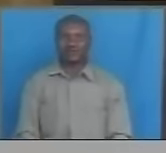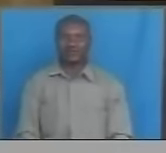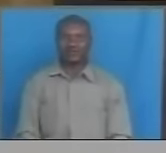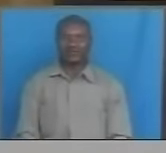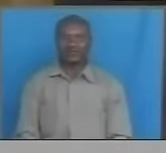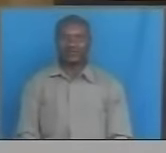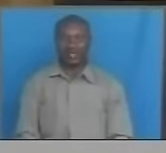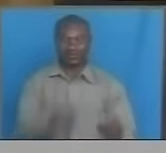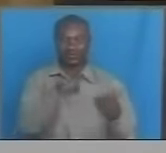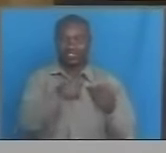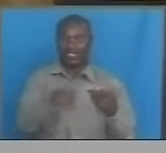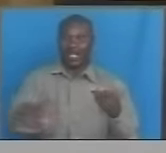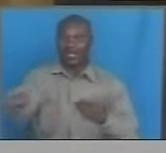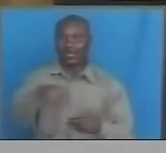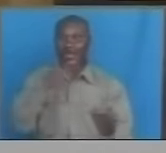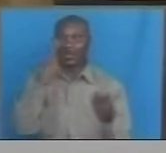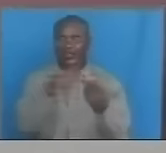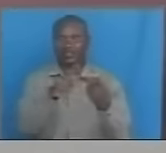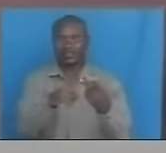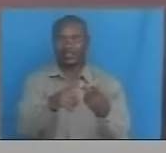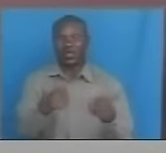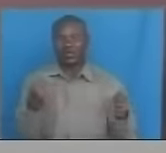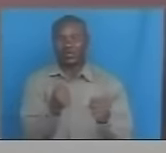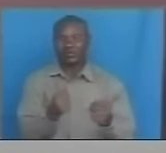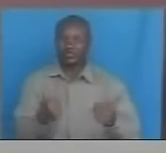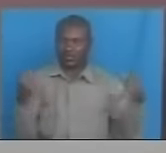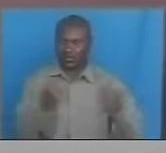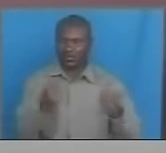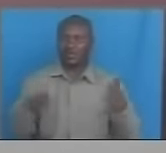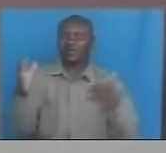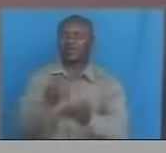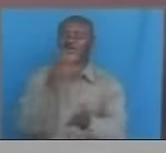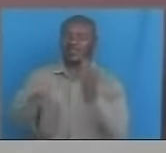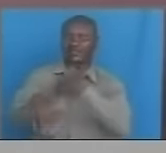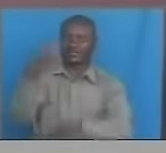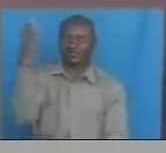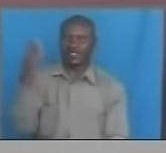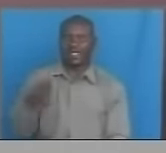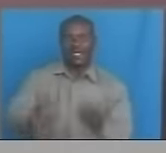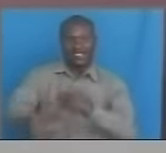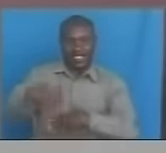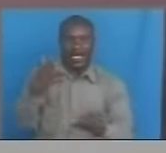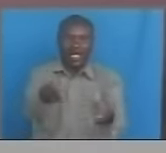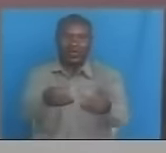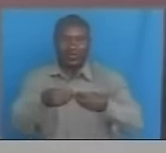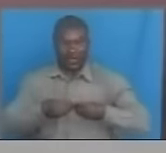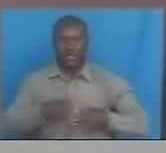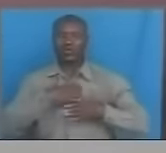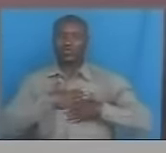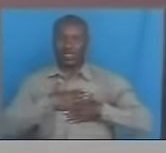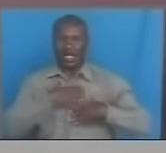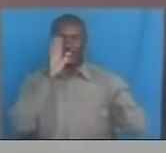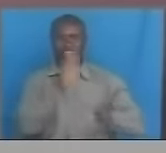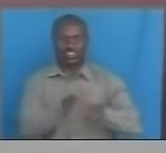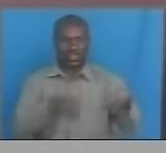Ndeo la pili ni kuimarisha usimamizi wa mapatu ya serekali Mishima speaker, serekali mapokea kwa shukrani nyingi